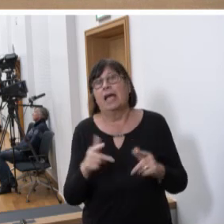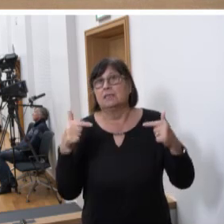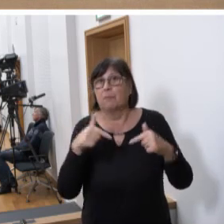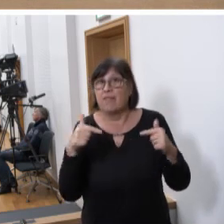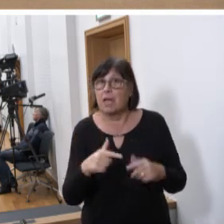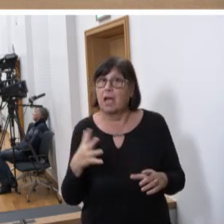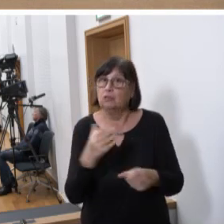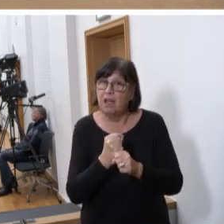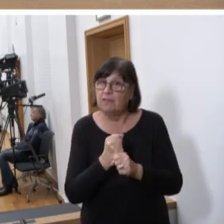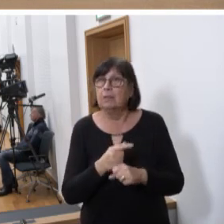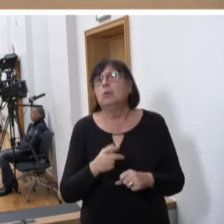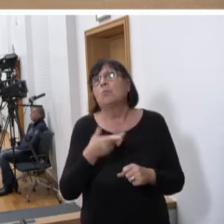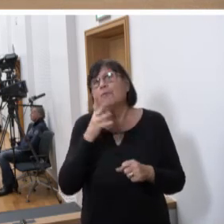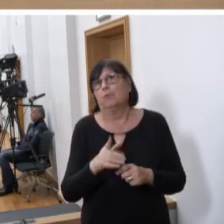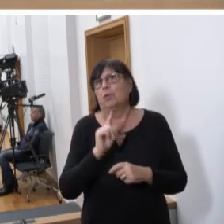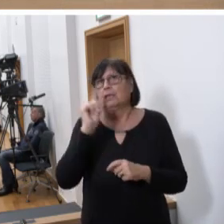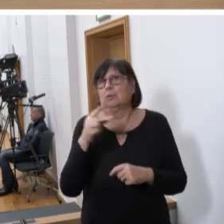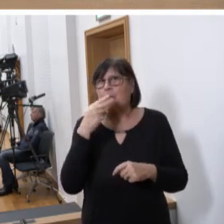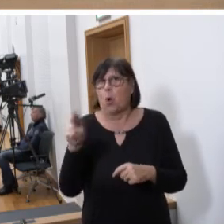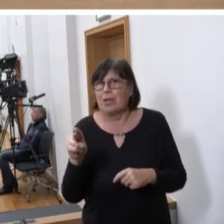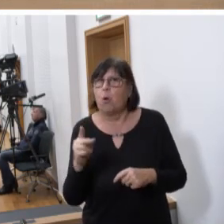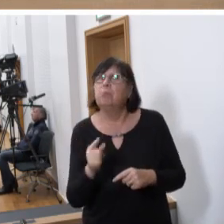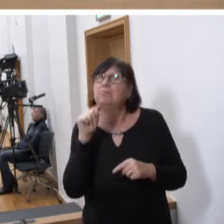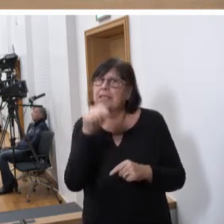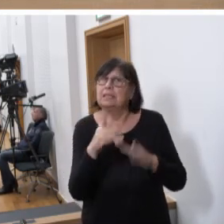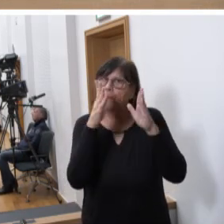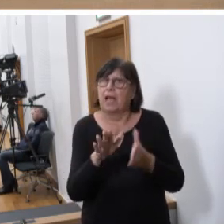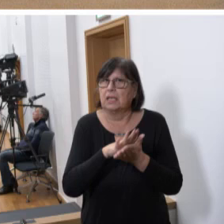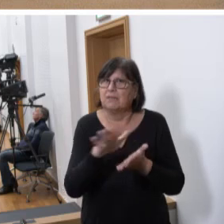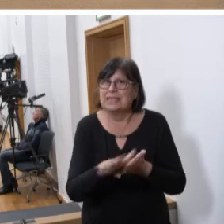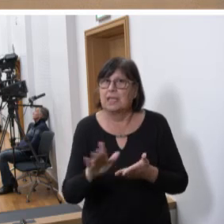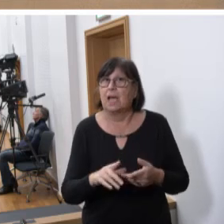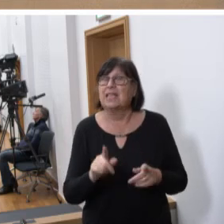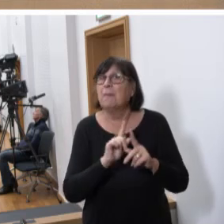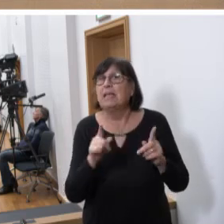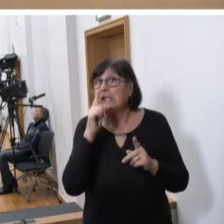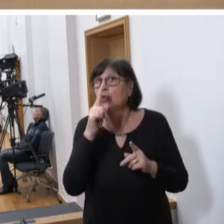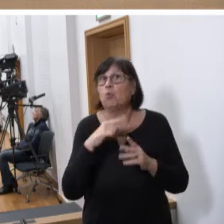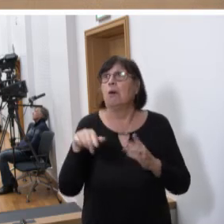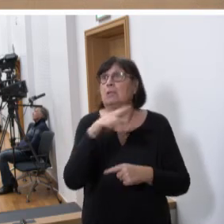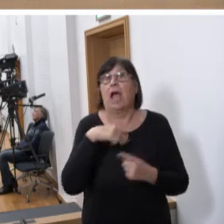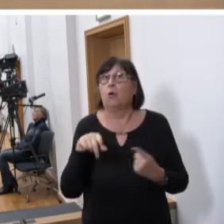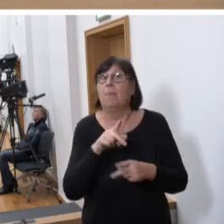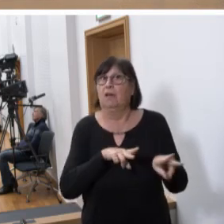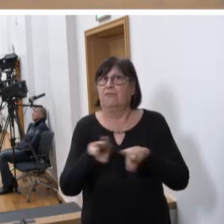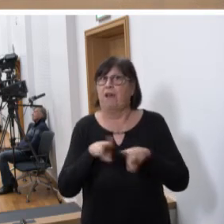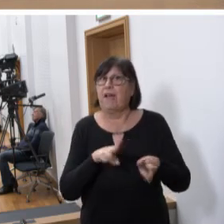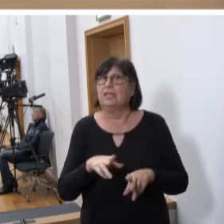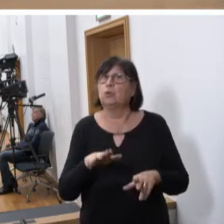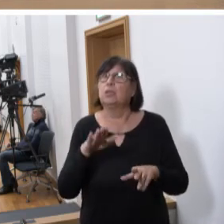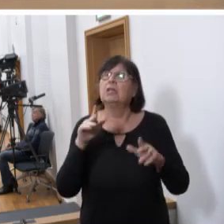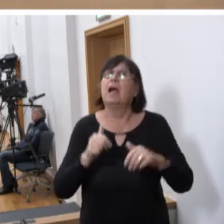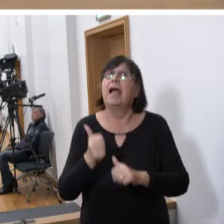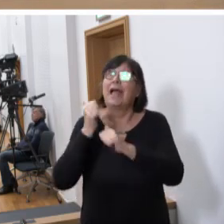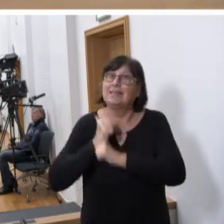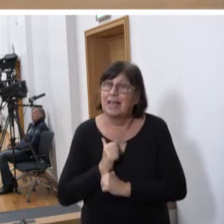halbe Million Euro in den Stellenplan in diesem Bereich investieren. Es geht uns aber nicht nur darum, die Verwaltung zu entlasten und eben